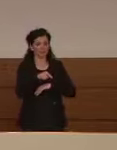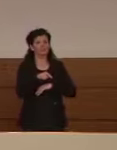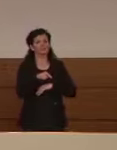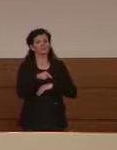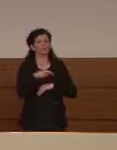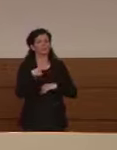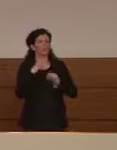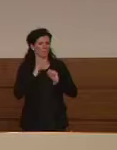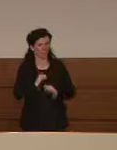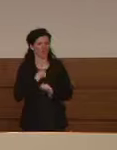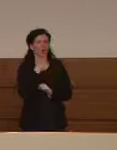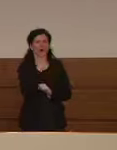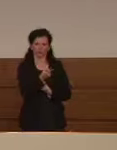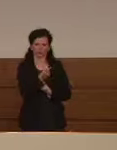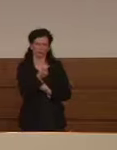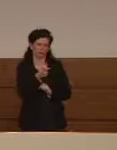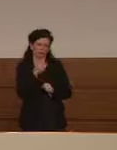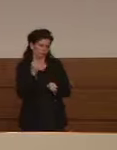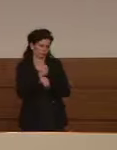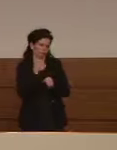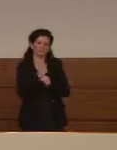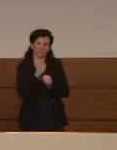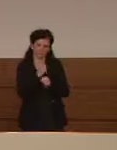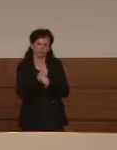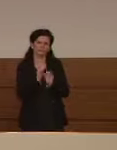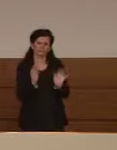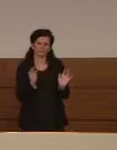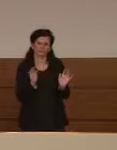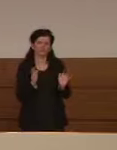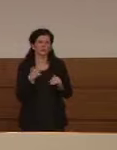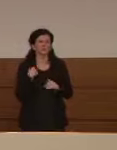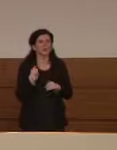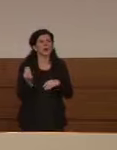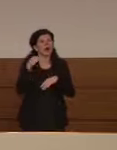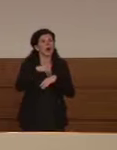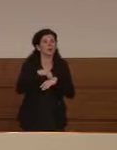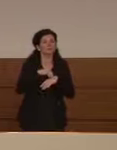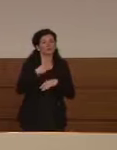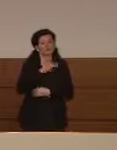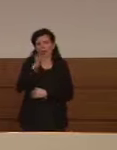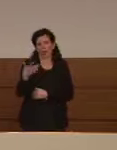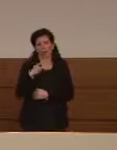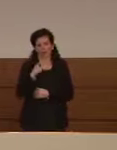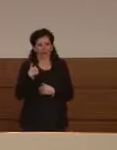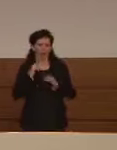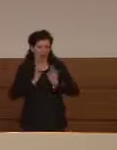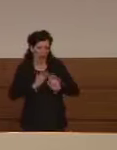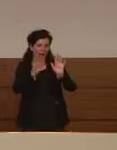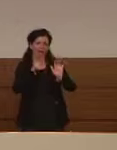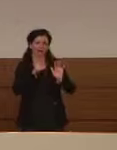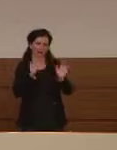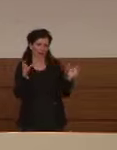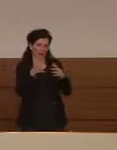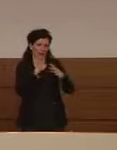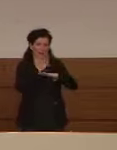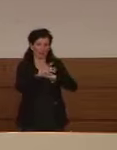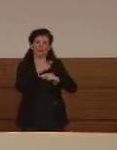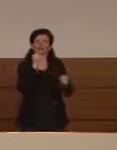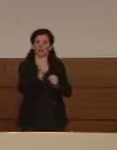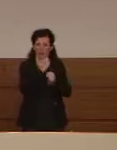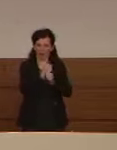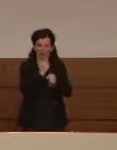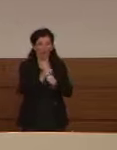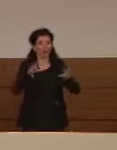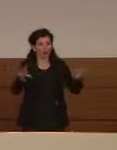lavorando e io non mi sento di aggiungere nulla lasciamogli lavorare hanno appena iniziato a lavorare quindi